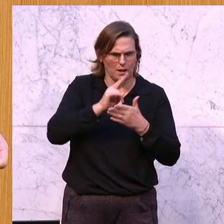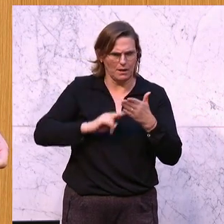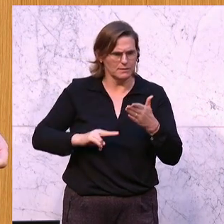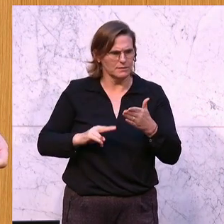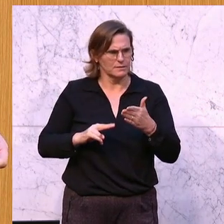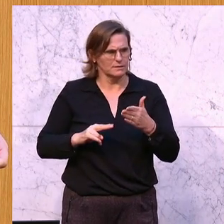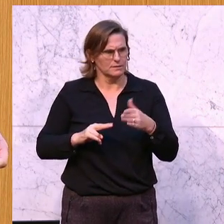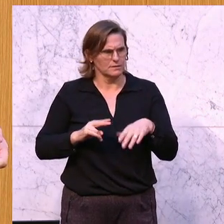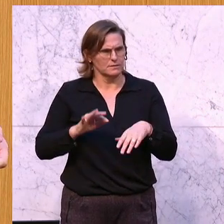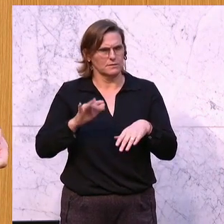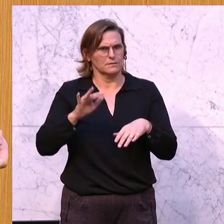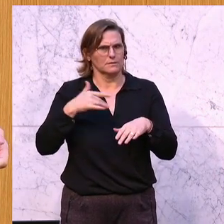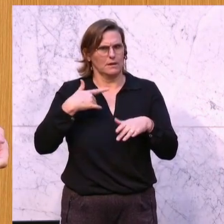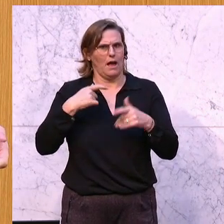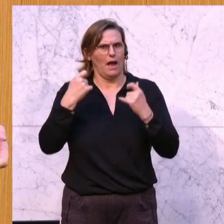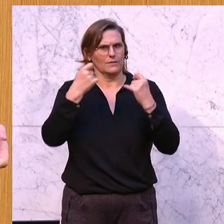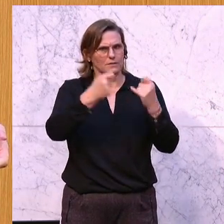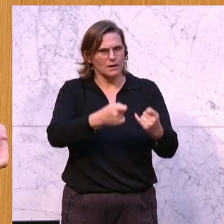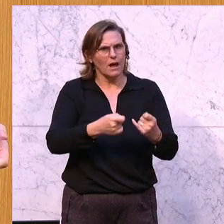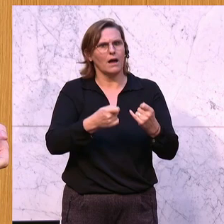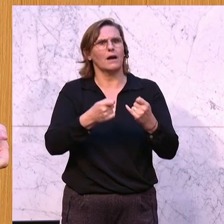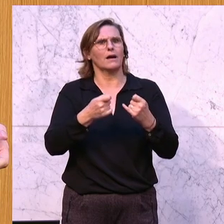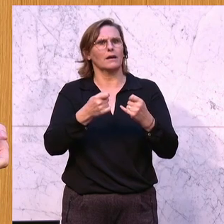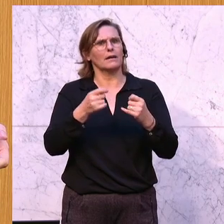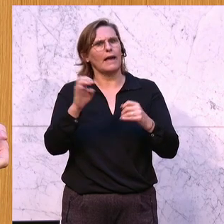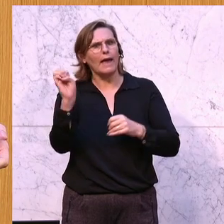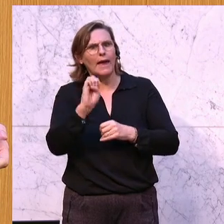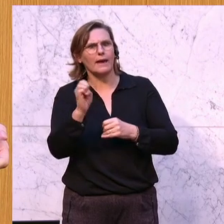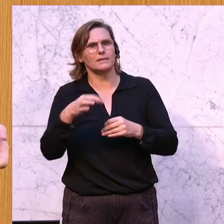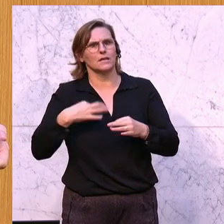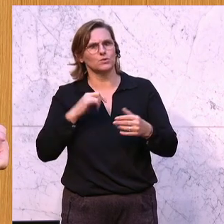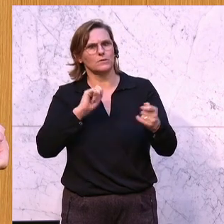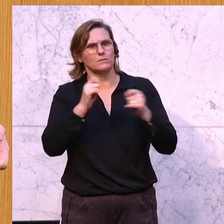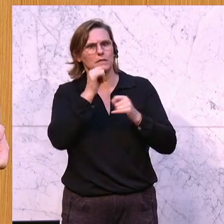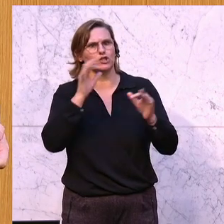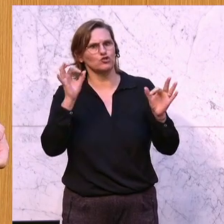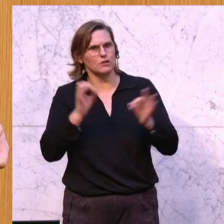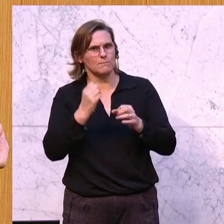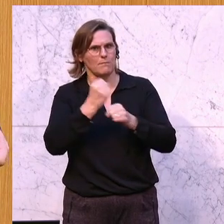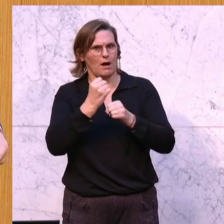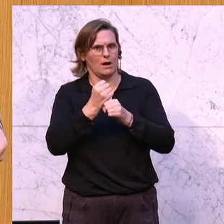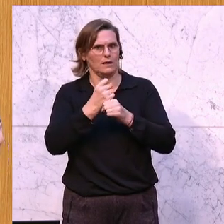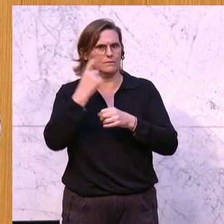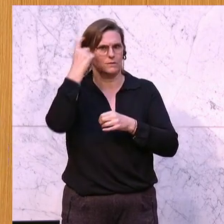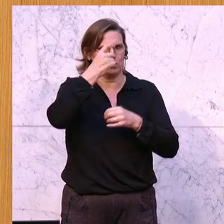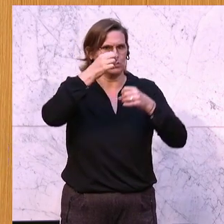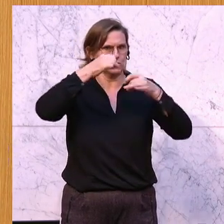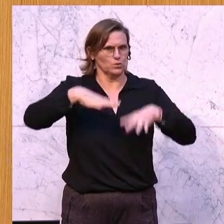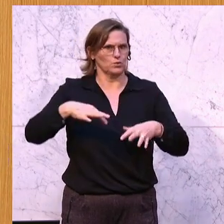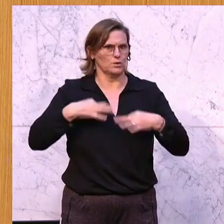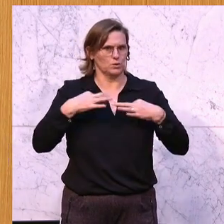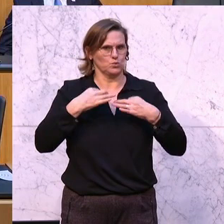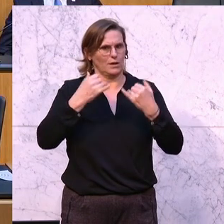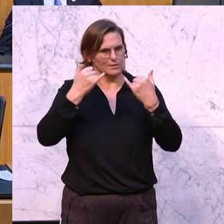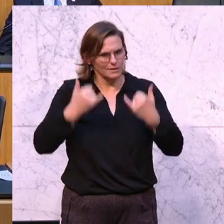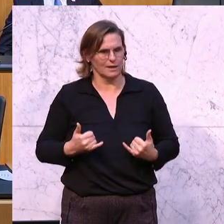Antrag betreffend echte Gesundheitsreform statt Verschlimmbesserung der Struktur und der Versorgung im österreichischen Gesundheitswesen jetzt